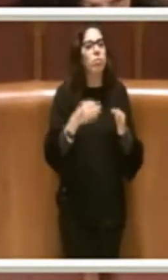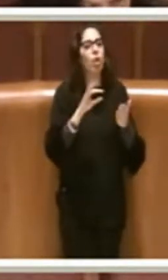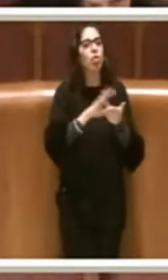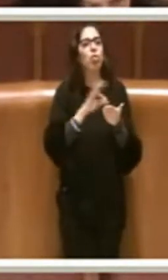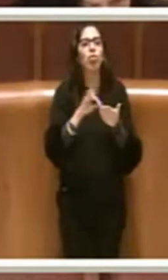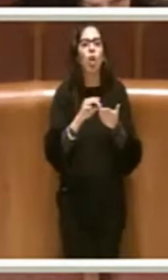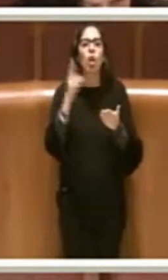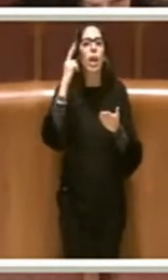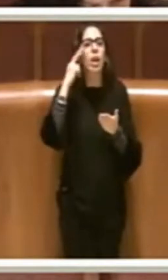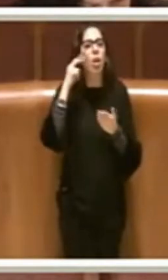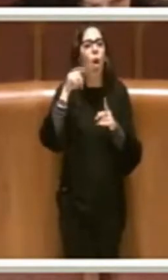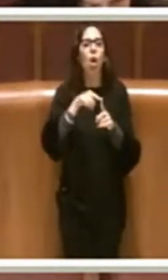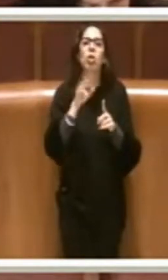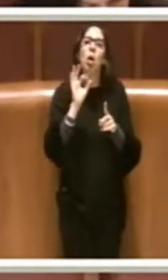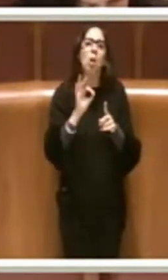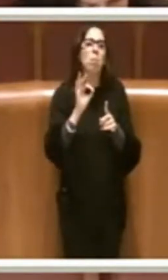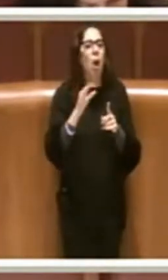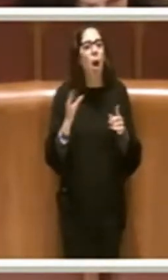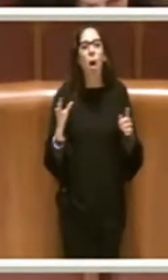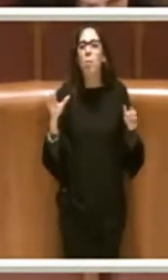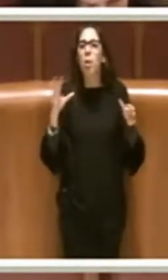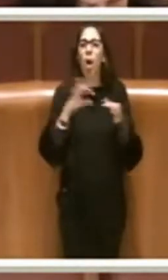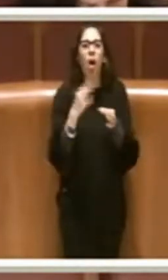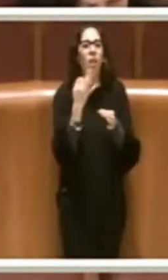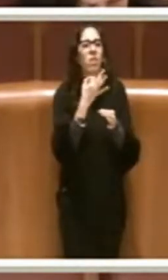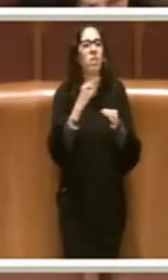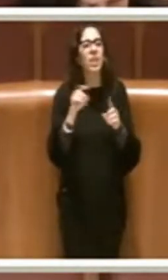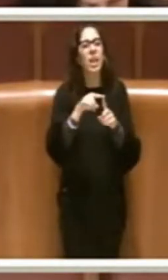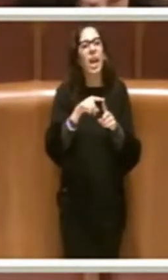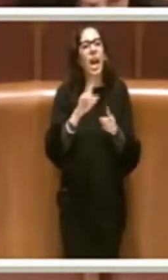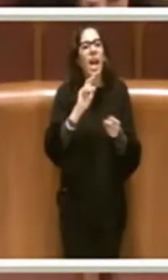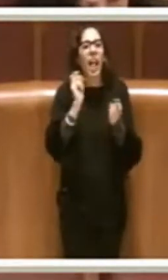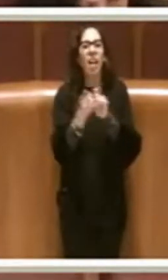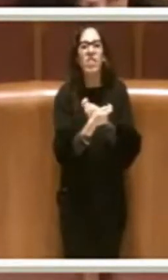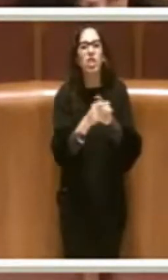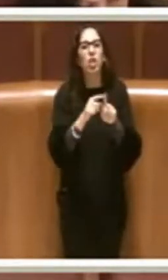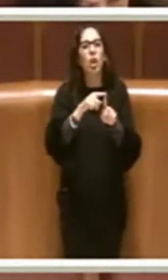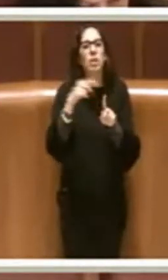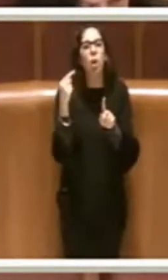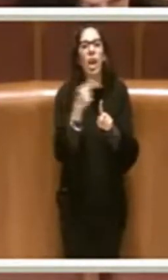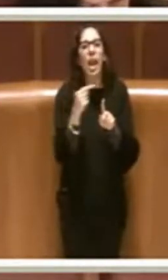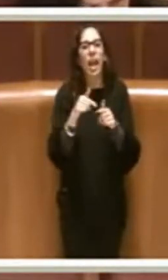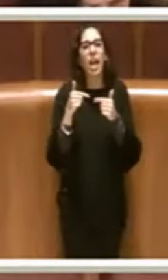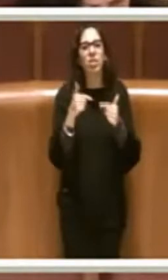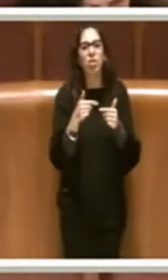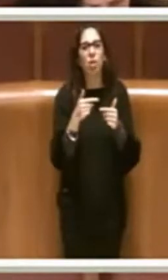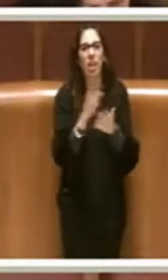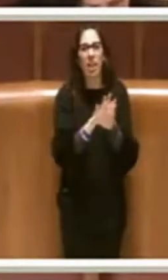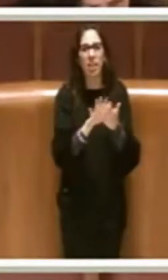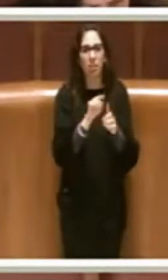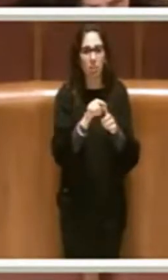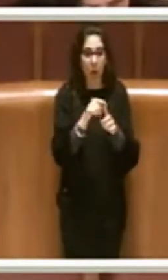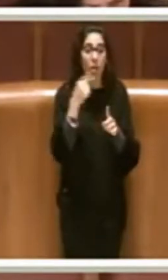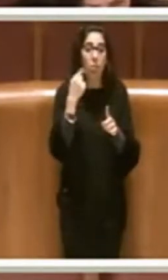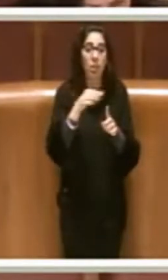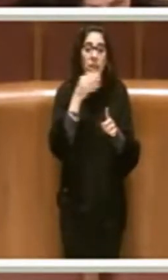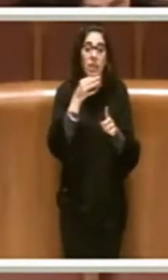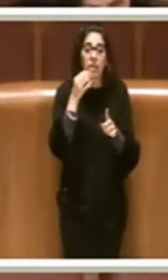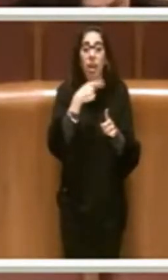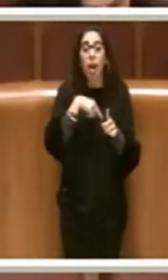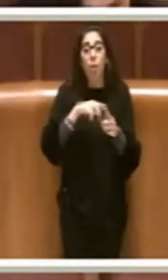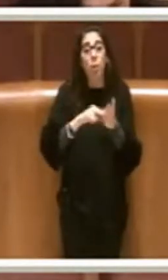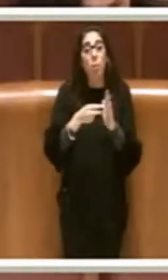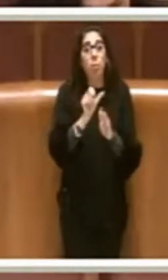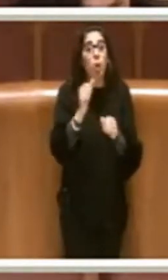coronamento del revisionismo e del negazionismo. Ora è evidente che qui non abbiamo soltanto problemi con la storia, ma anche con l'italiano.